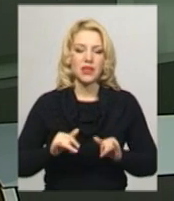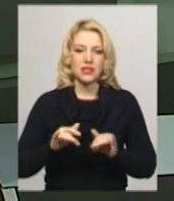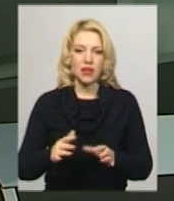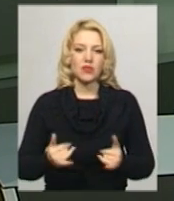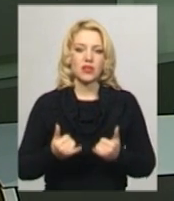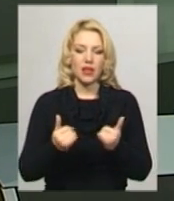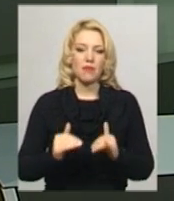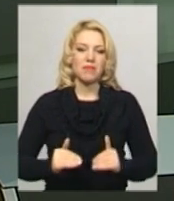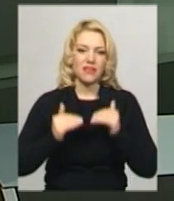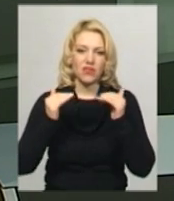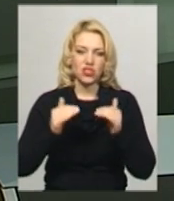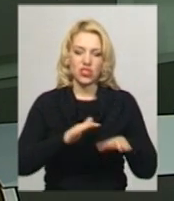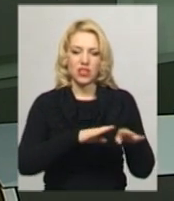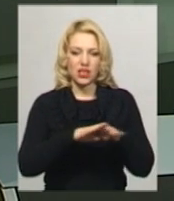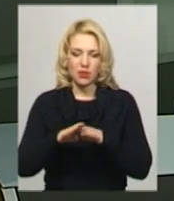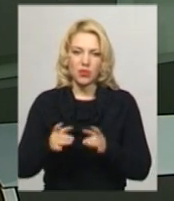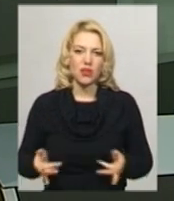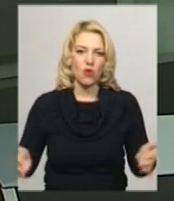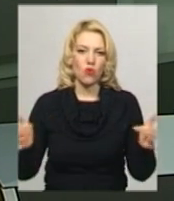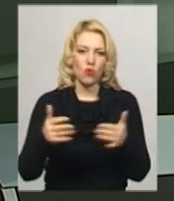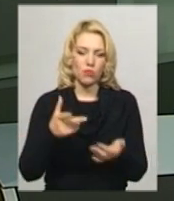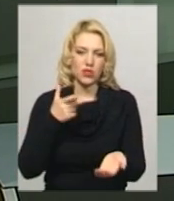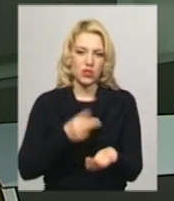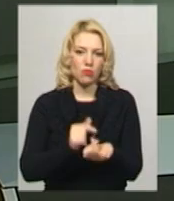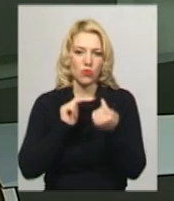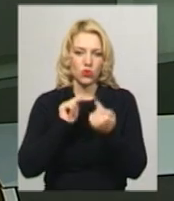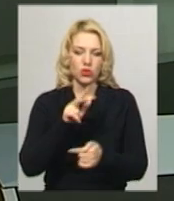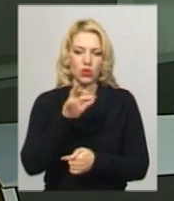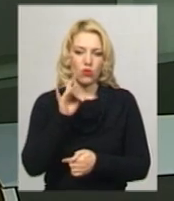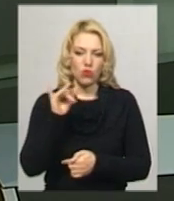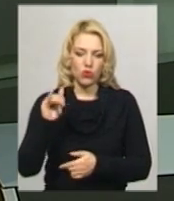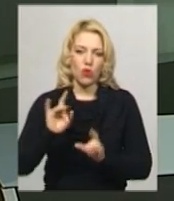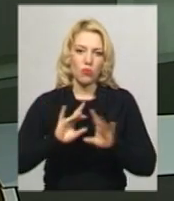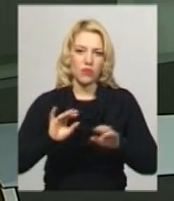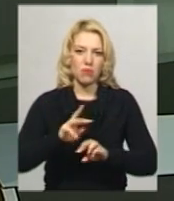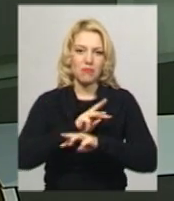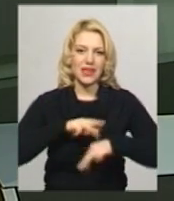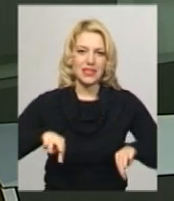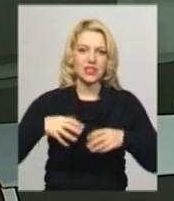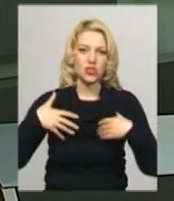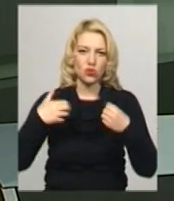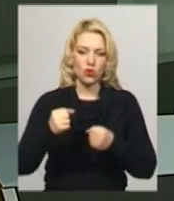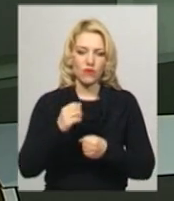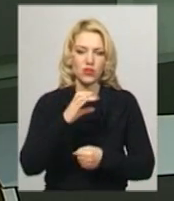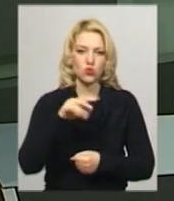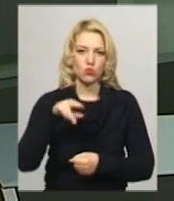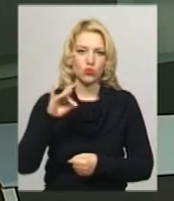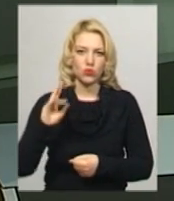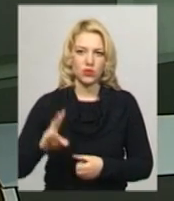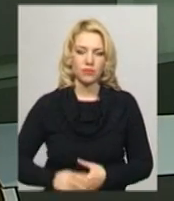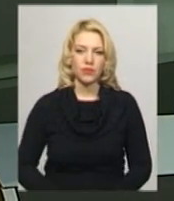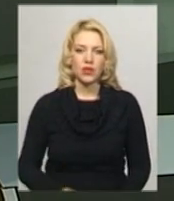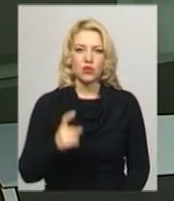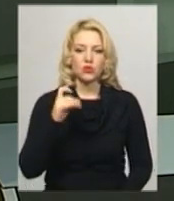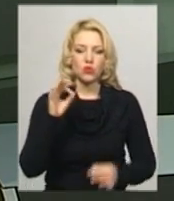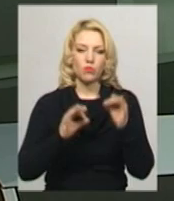охоплення щепленнями проти кору повідомила ВОО Міністра охорони здоров'я Уляна Супрун. 100% протоколів опрацьовано